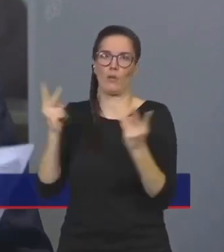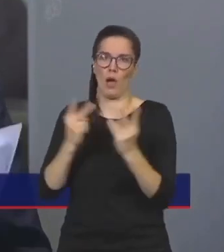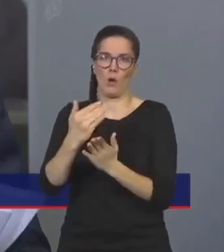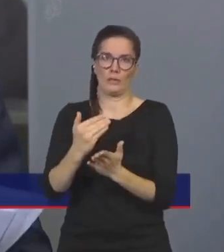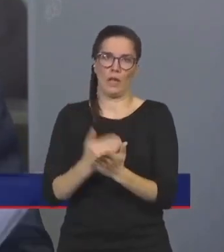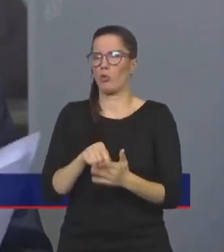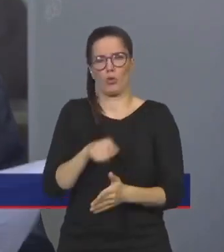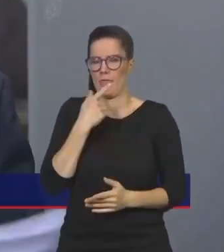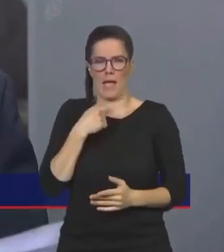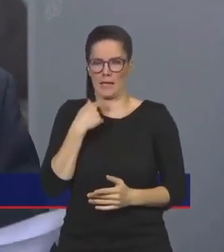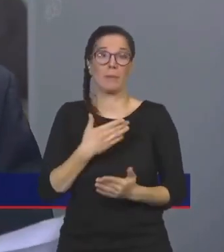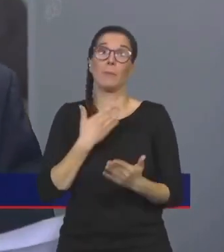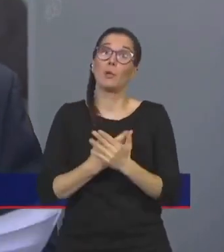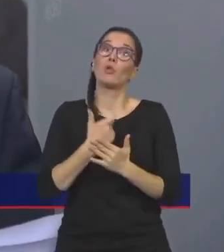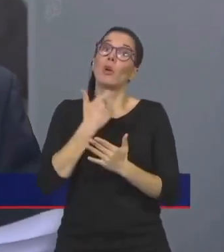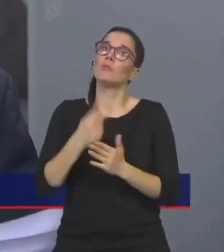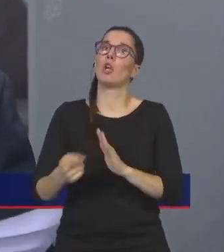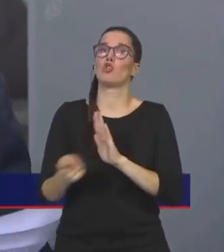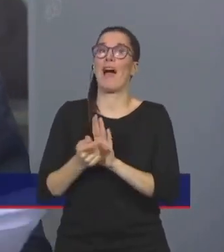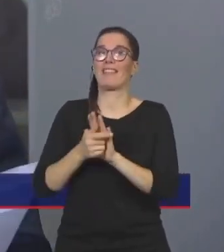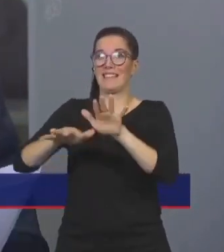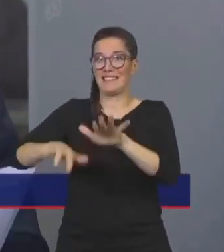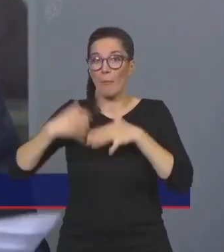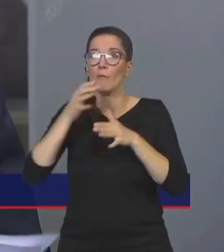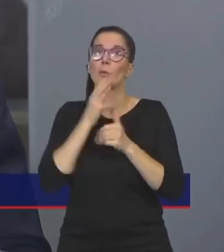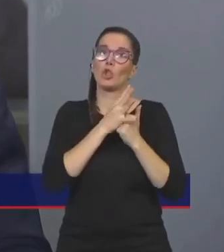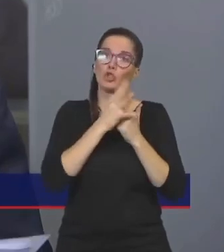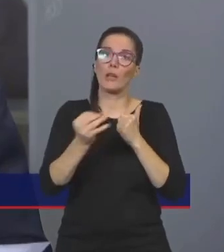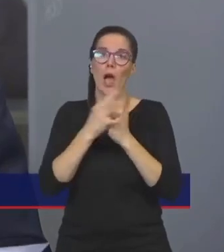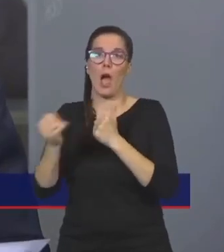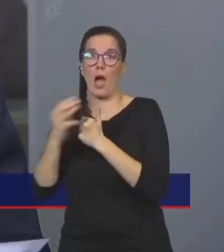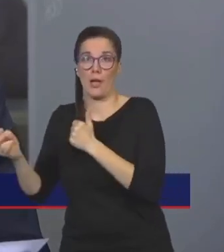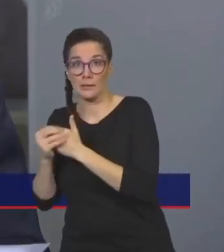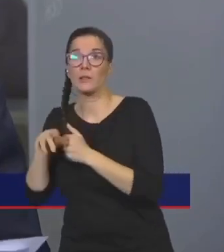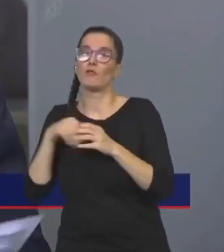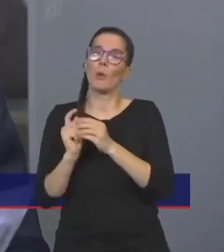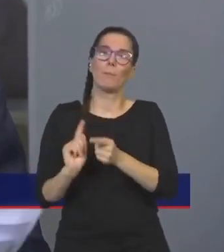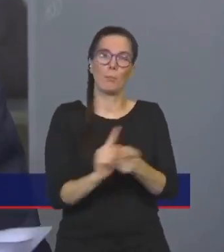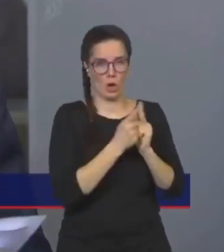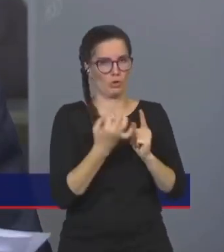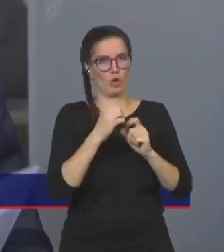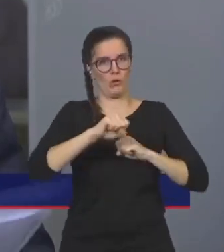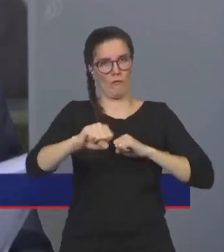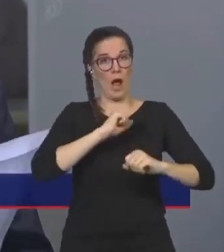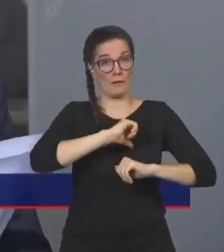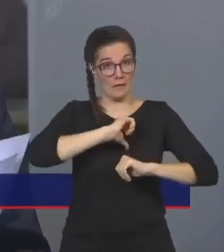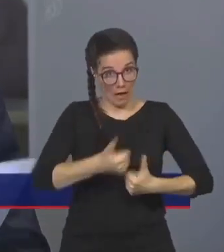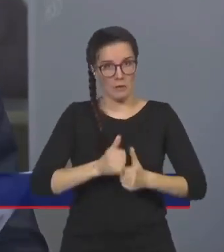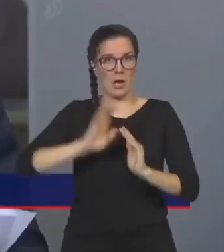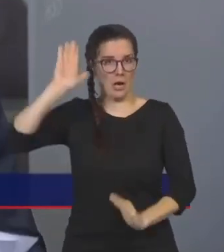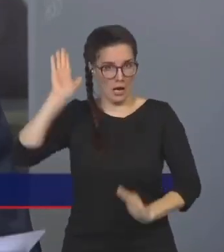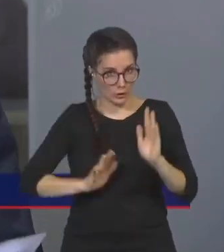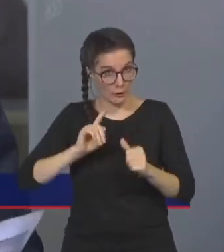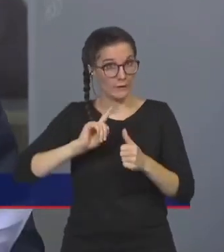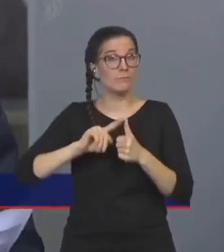chceme, aby sněmovna každých 14 dní musela projednat ty vládní návrhy a hlasovat o nich. Za druhé chceme,